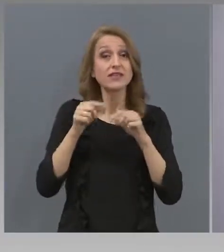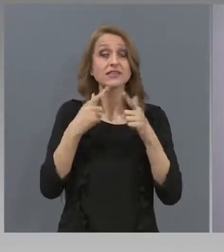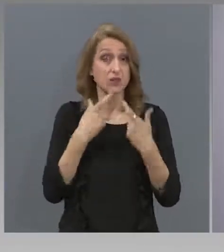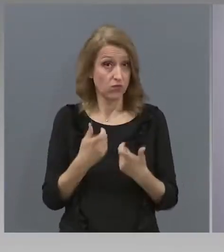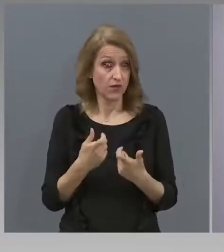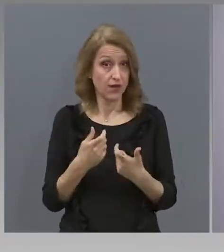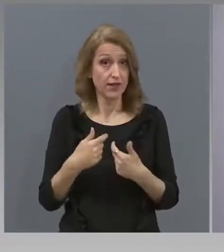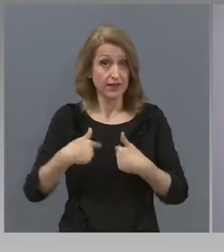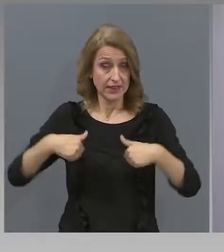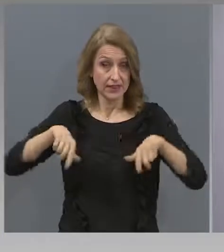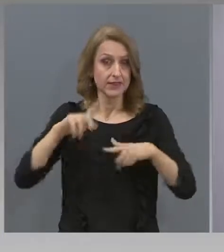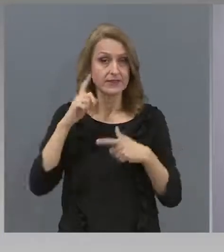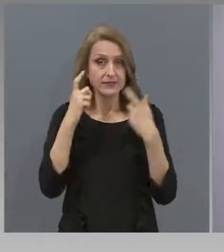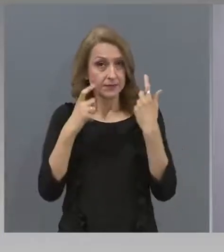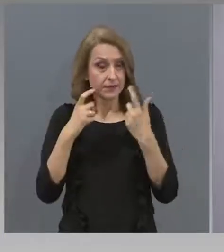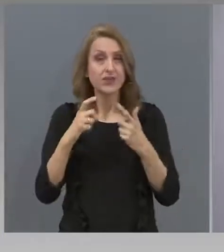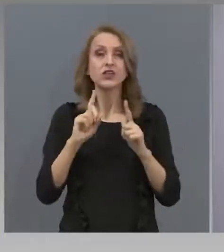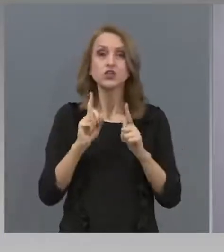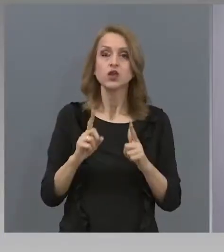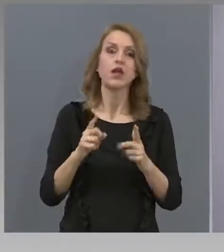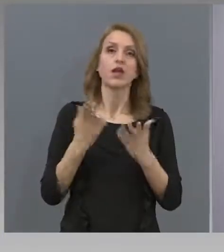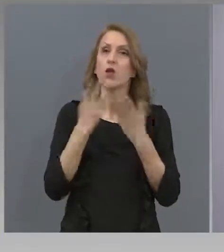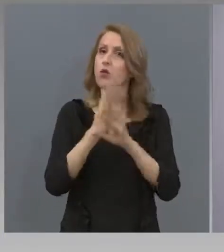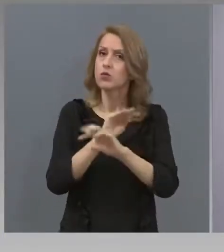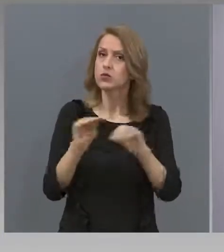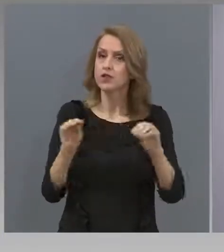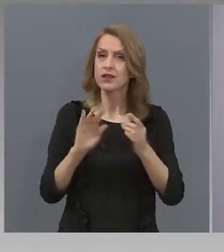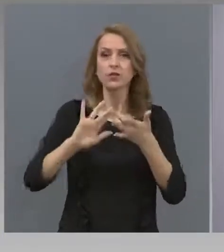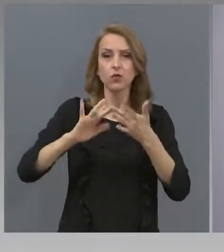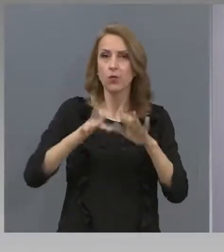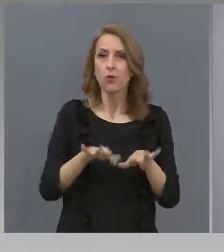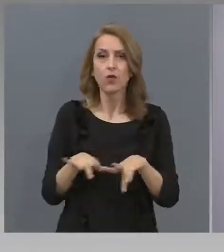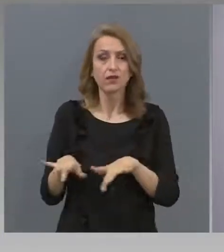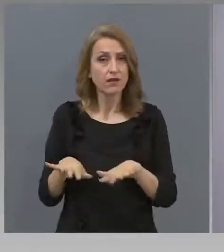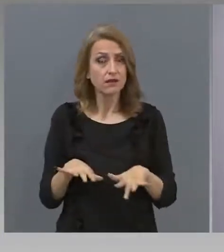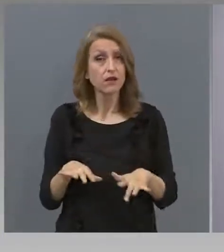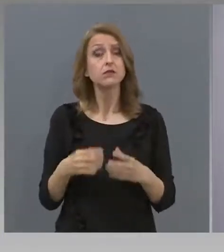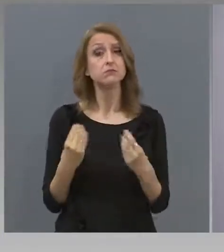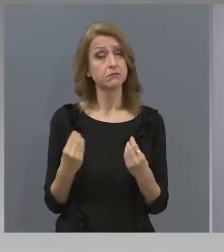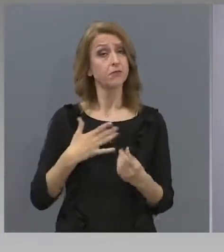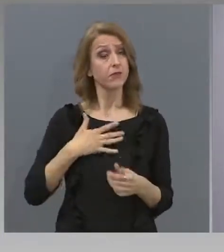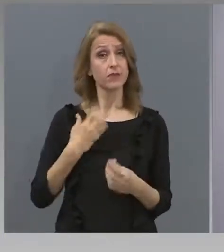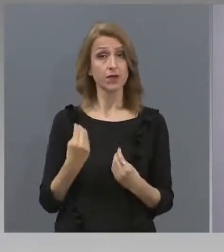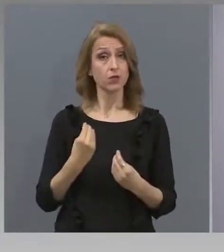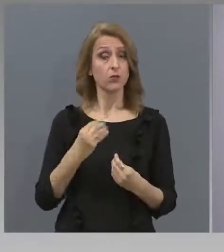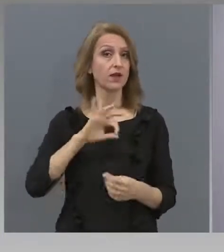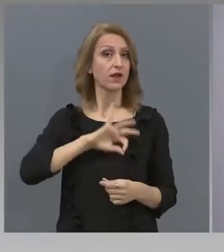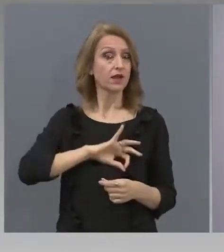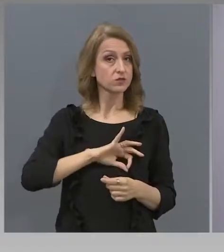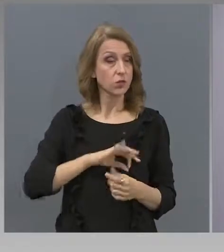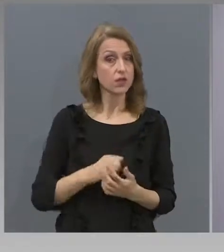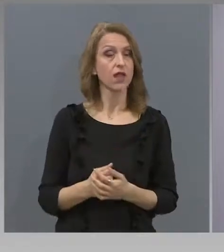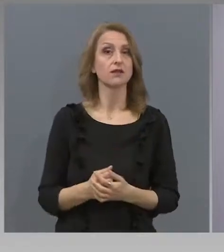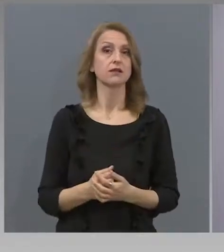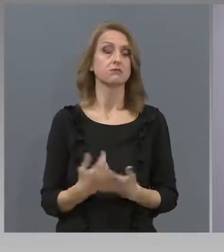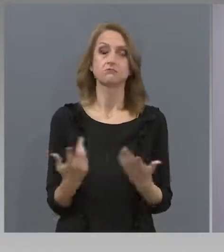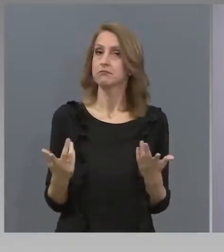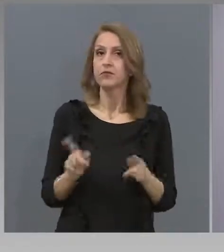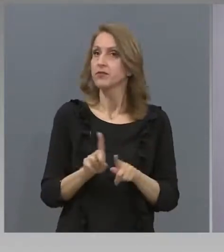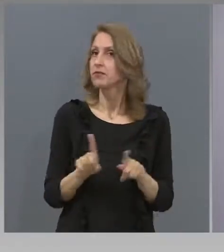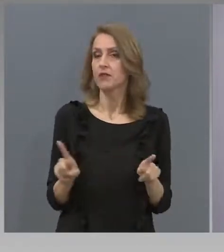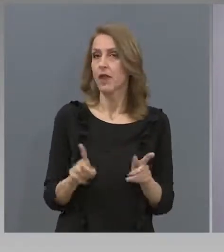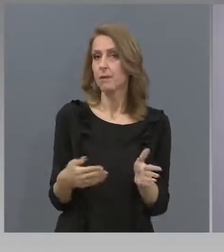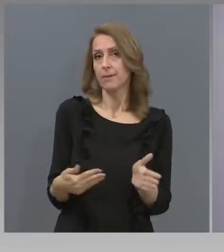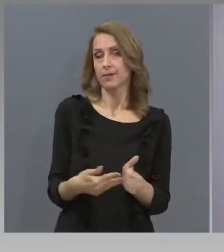считаме, че като цяло обучението в електронна среда постигна резултатите си и няма пречка